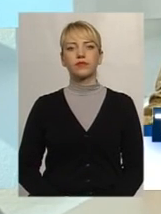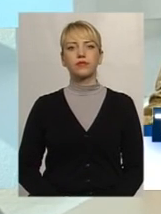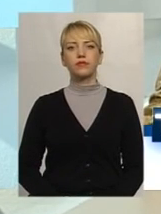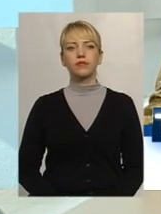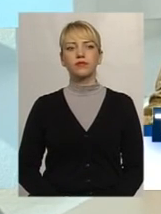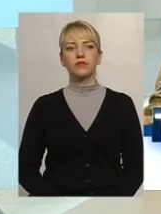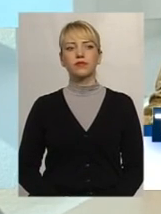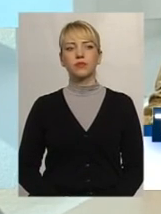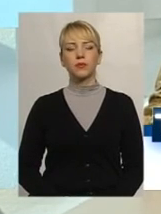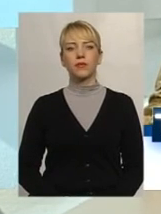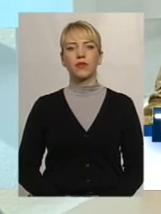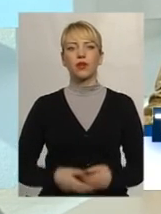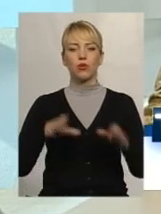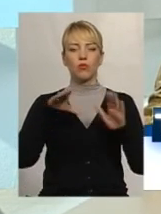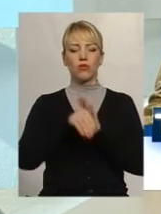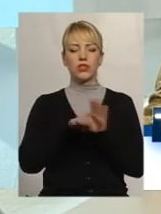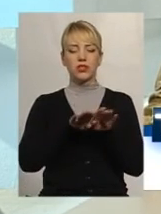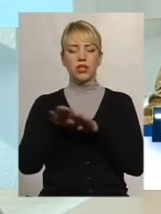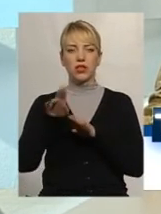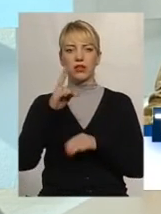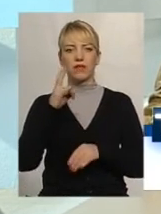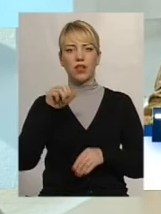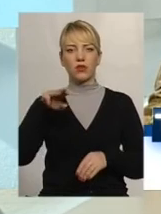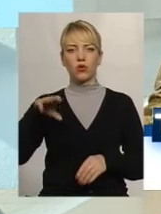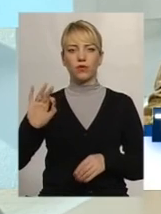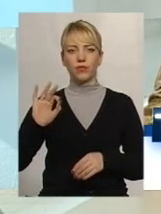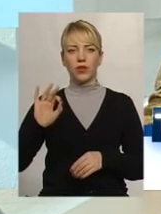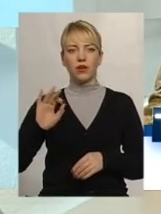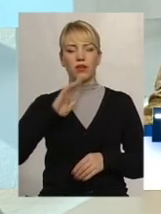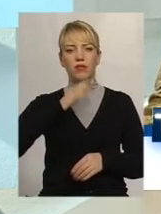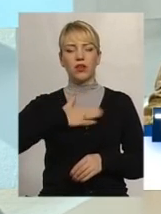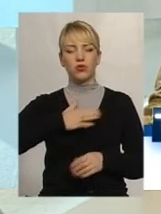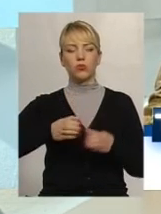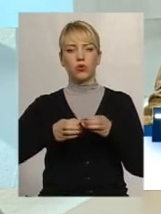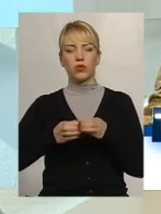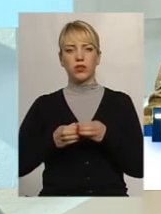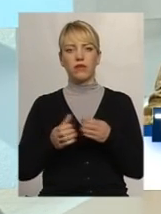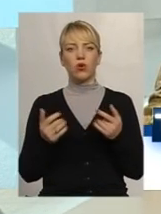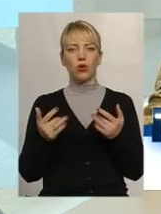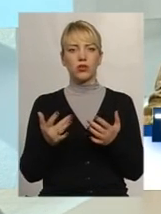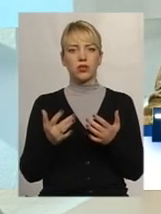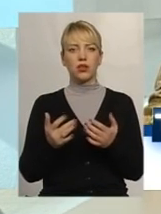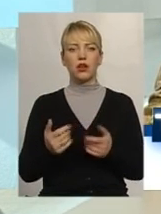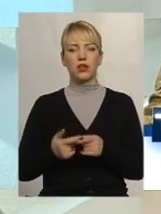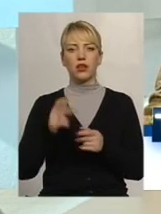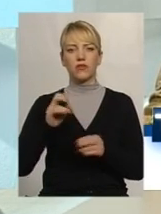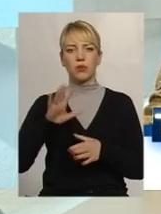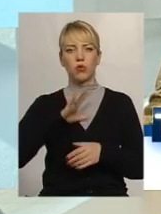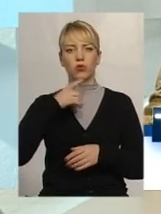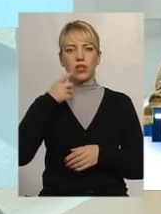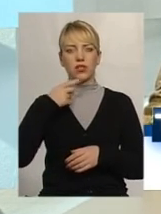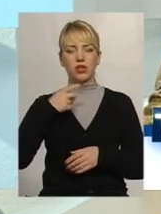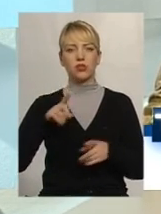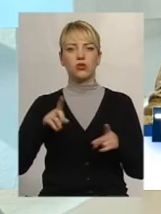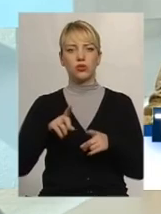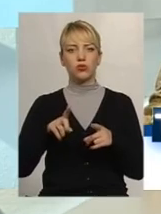впровадження стандартів НАТО саме в нашому колективі. Оскільки, як було вже зазначено, що